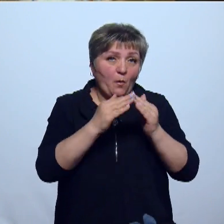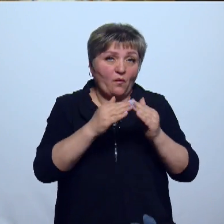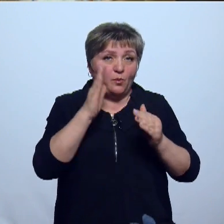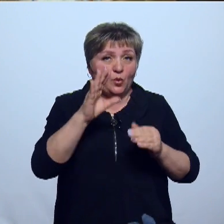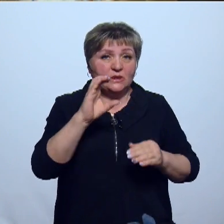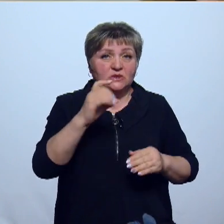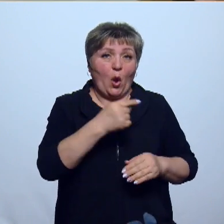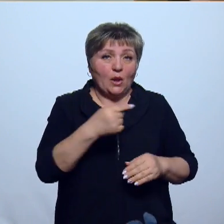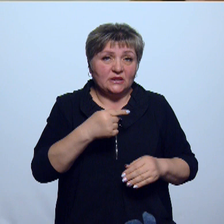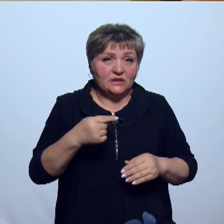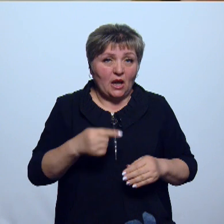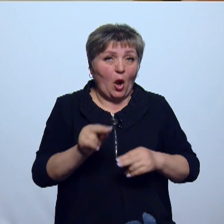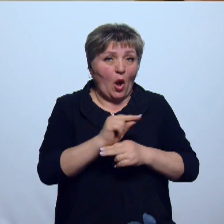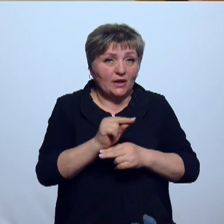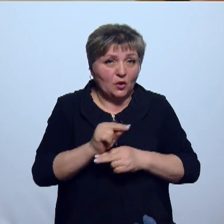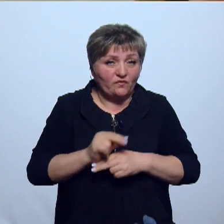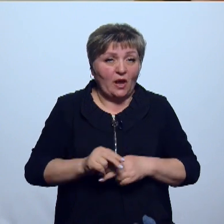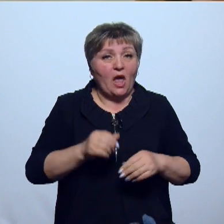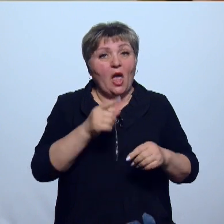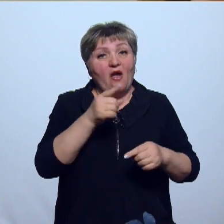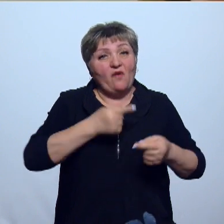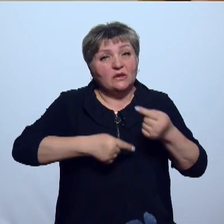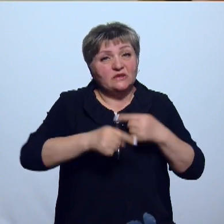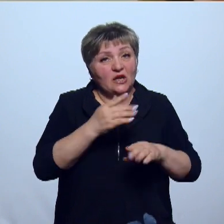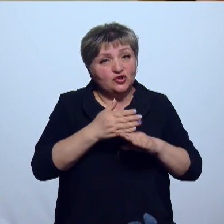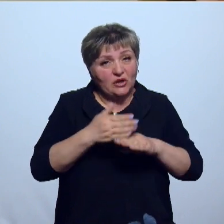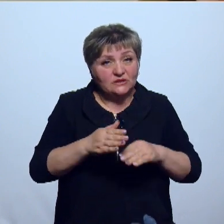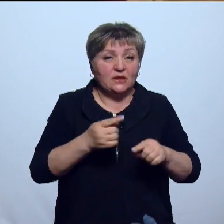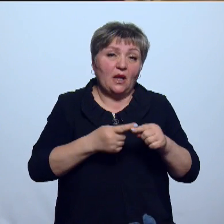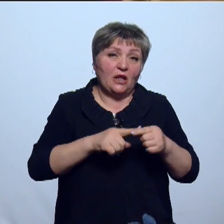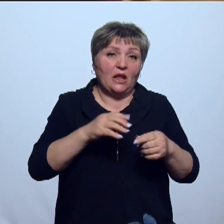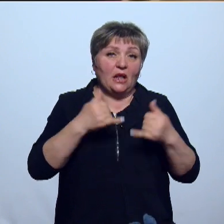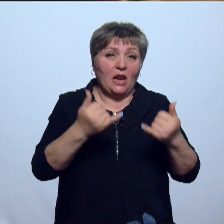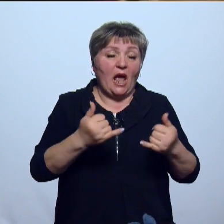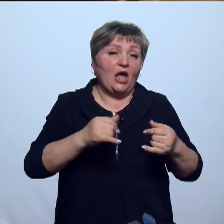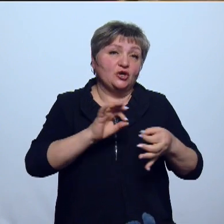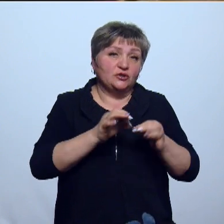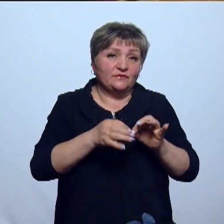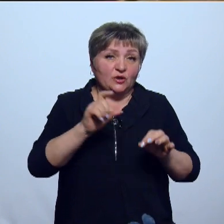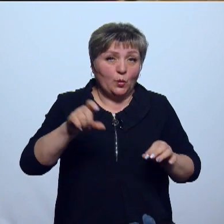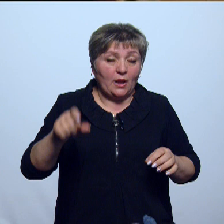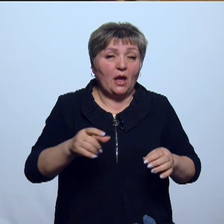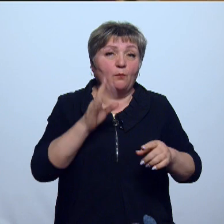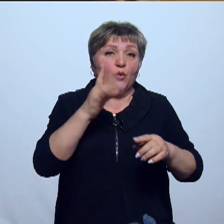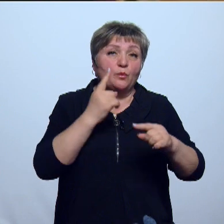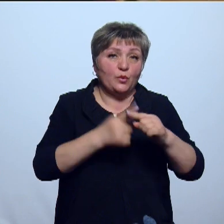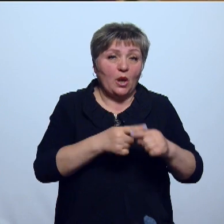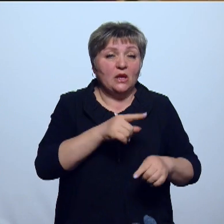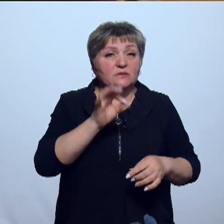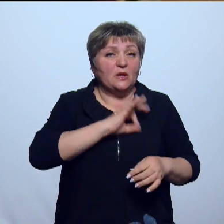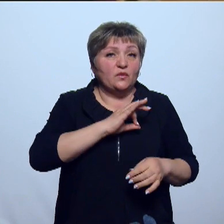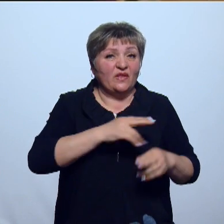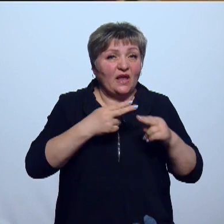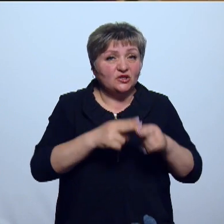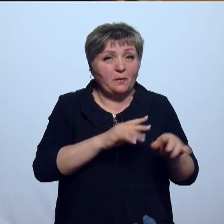с отрицательной корректировкой. В части именно возврата – это для жителей плюс. Возврату излишне оплаченных сумм поспособствовали